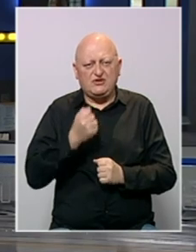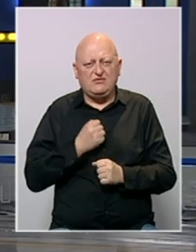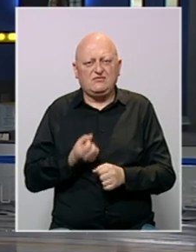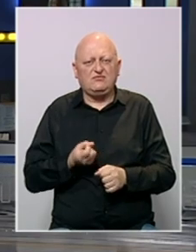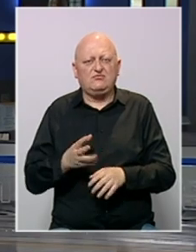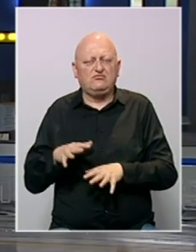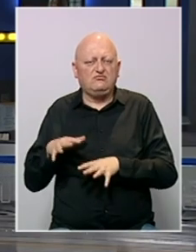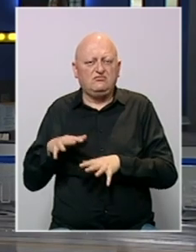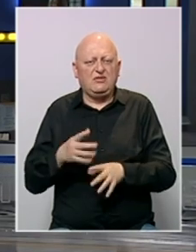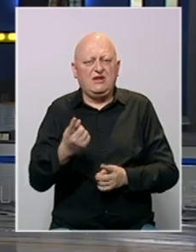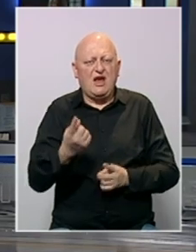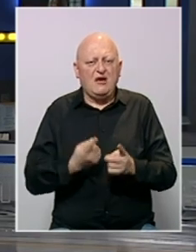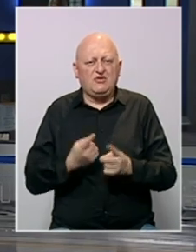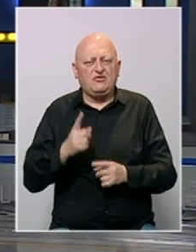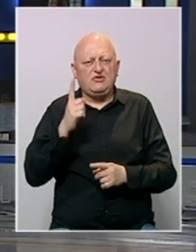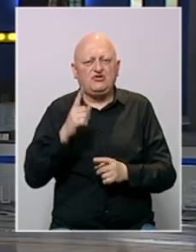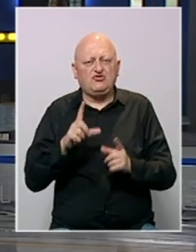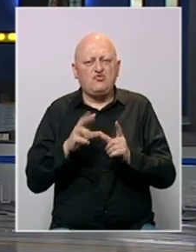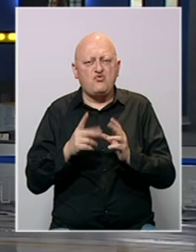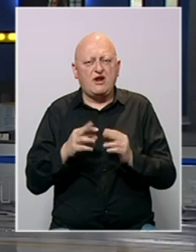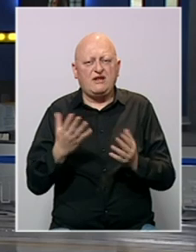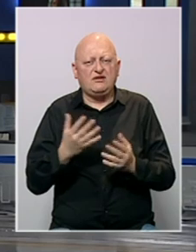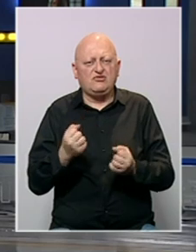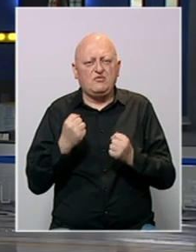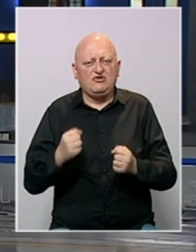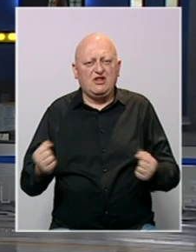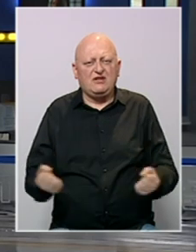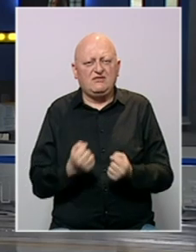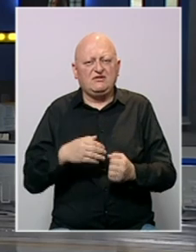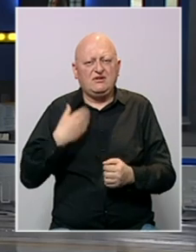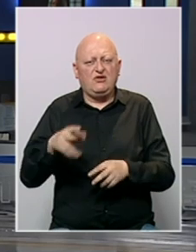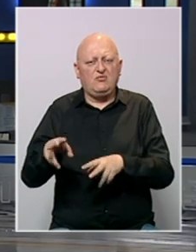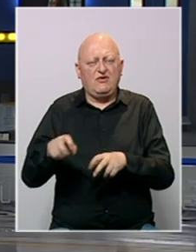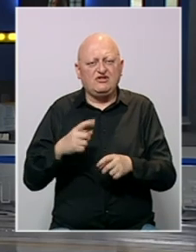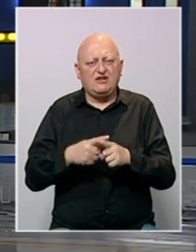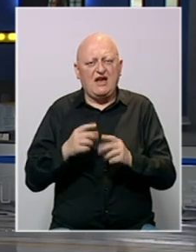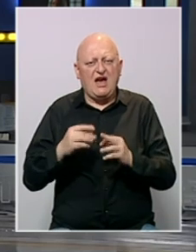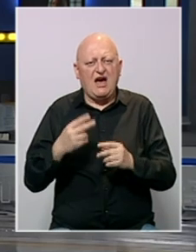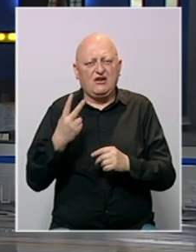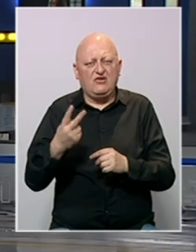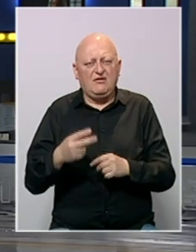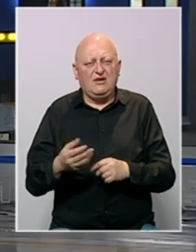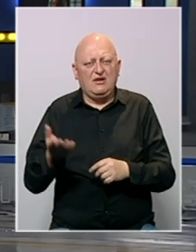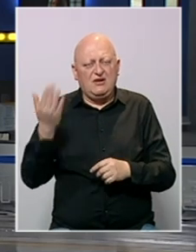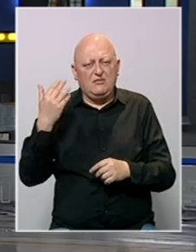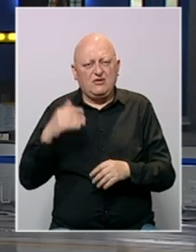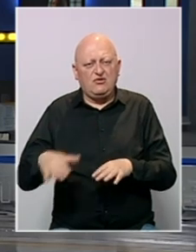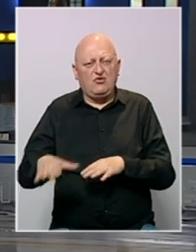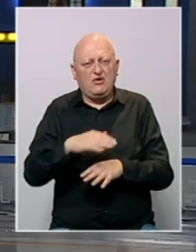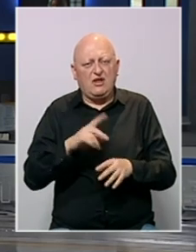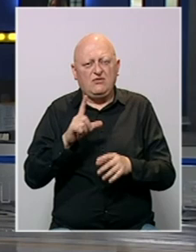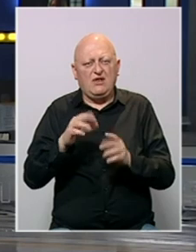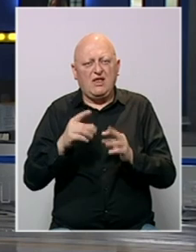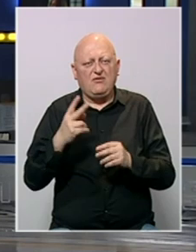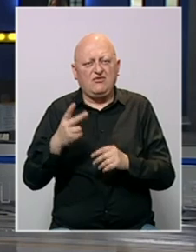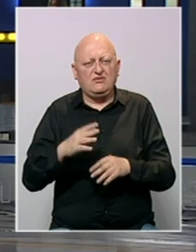vojska izvela je brojne raketne napade u istočnoj Ukrajini gdje su pojačali aktivnosti nakon povlačenja iz Harkova. Prethodno